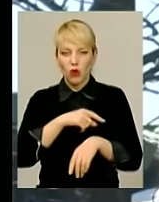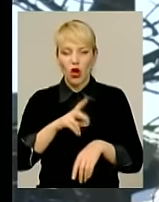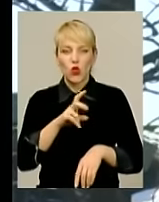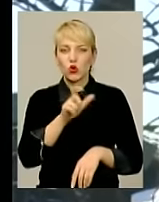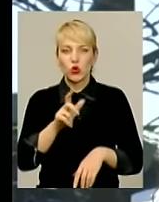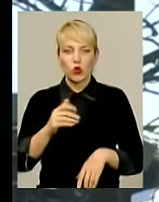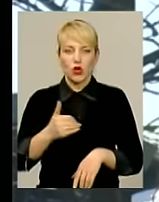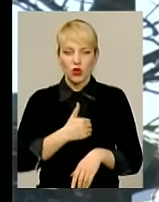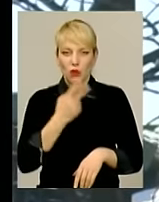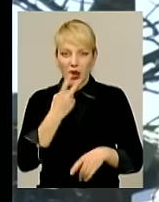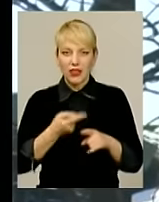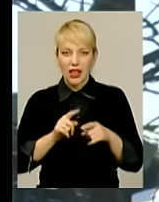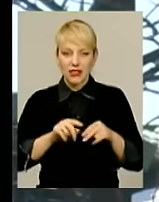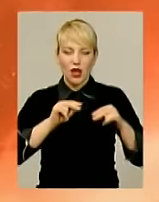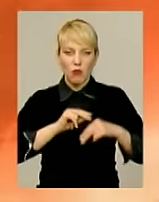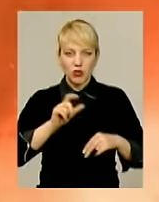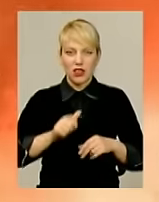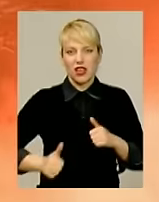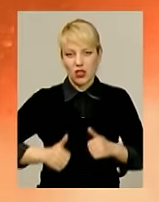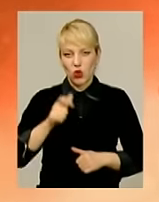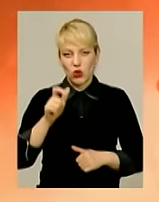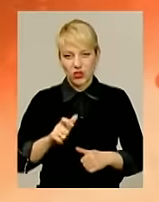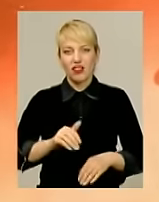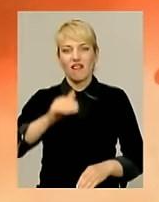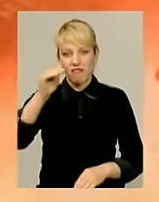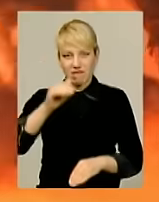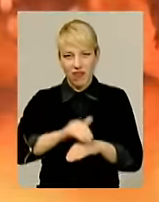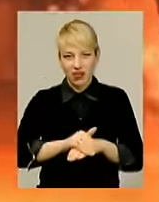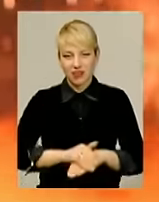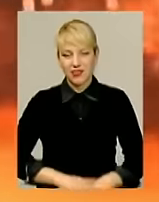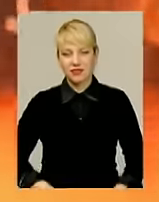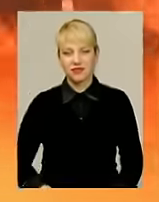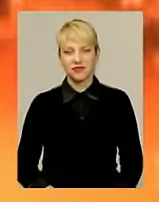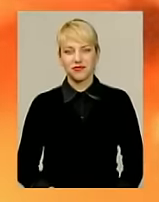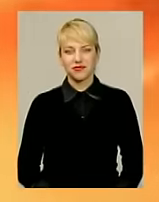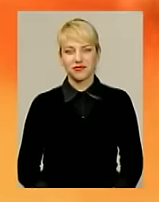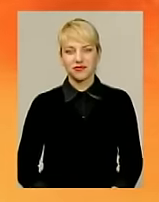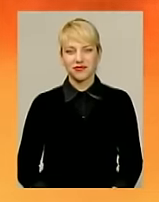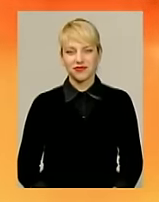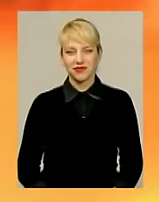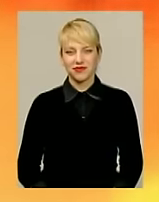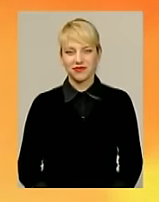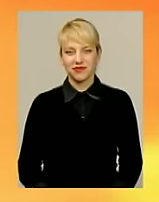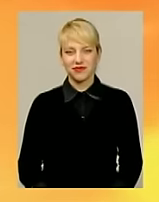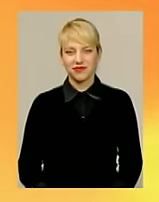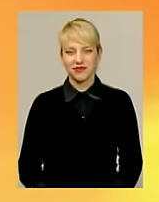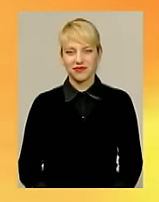прагнуть бачити на цій посаді гідну людину – факт. Надія Драганчук, Максим Захарченко для інформаційного випуску.